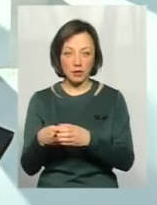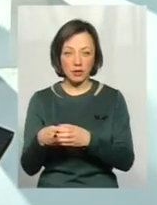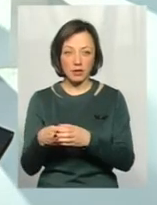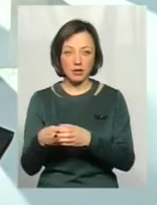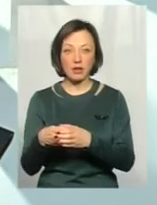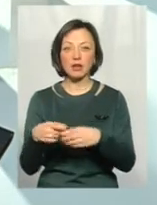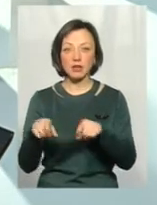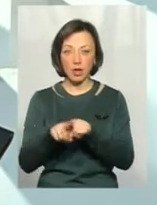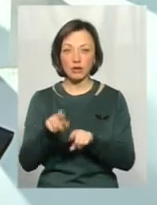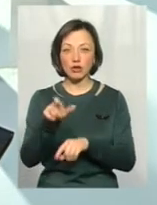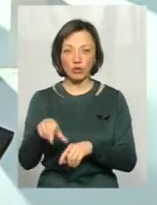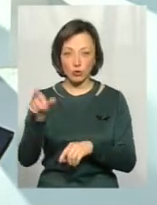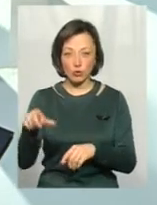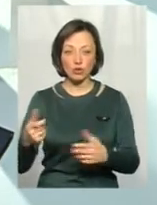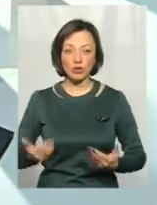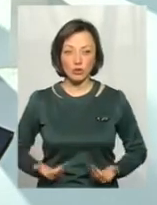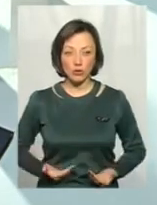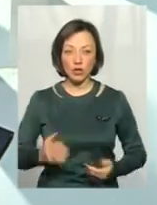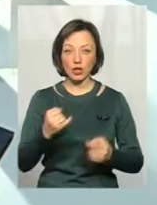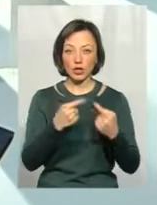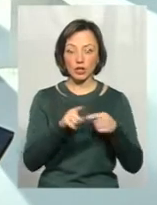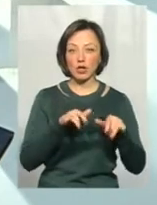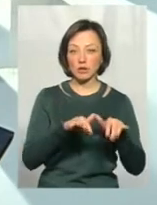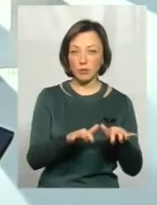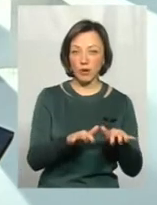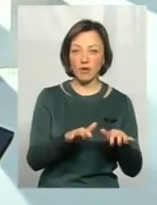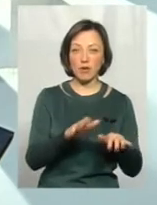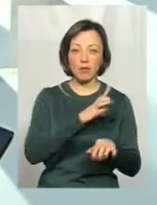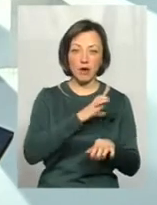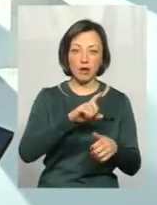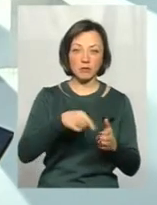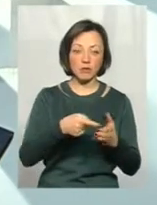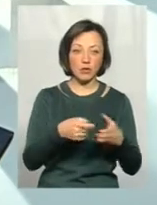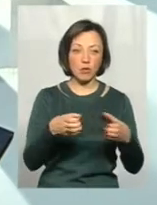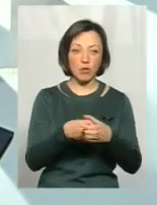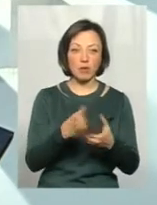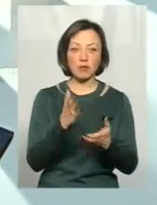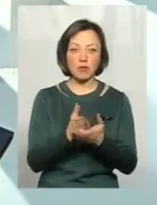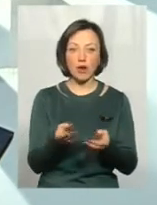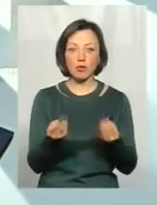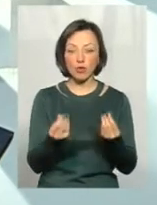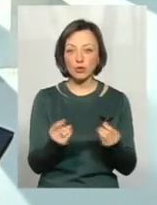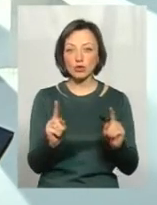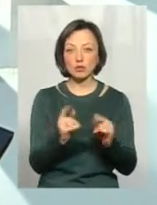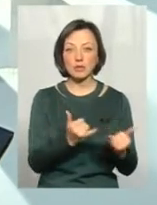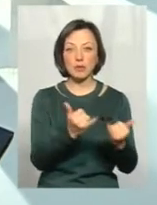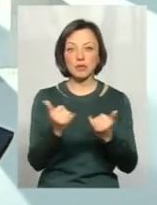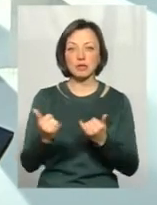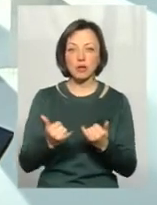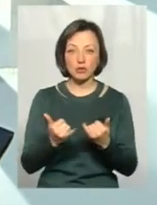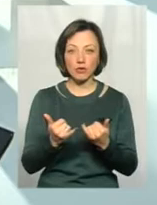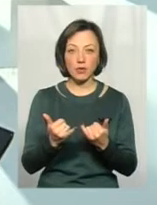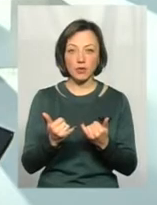де теж люди живуть, вибачте. І інша справа, багаті міські громади, які мають кошти для того, щоб забезпечувати